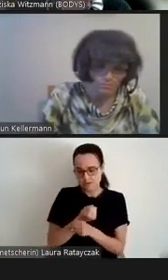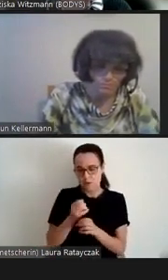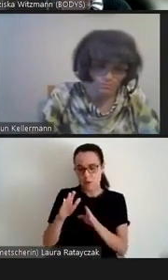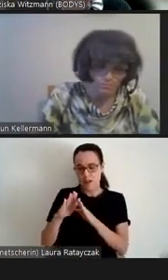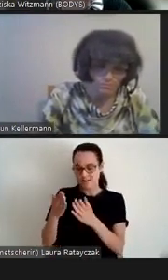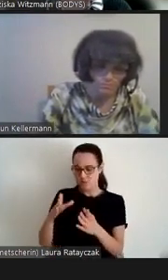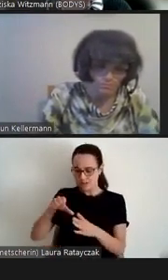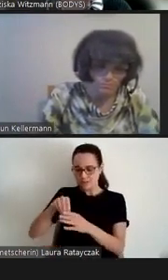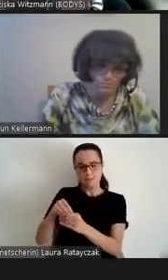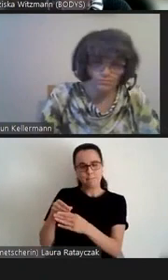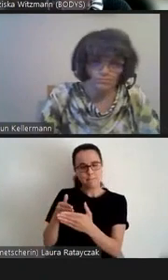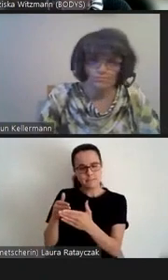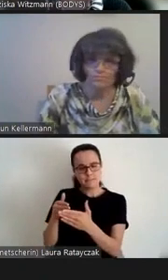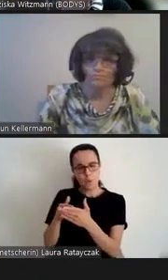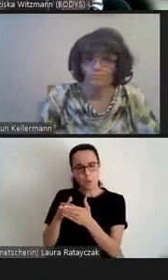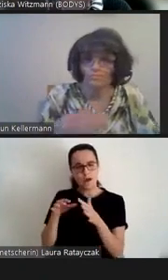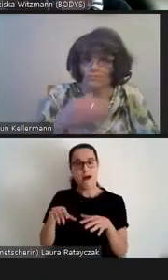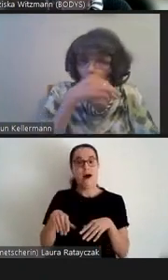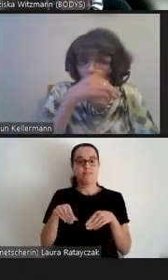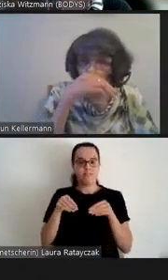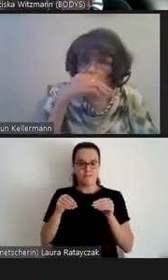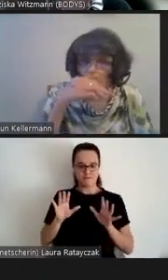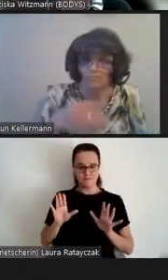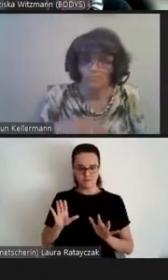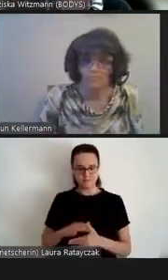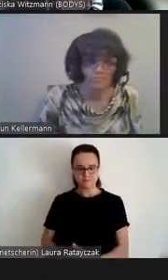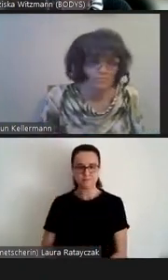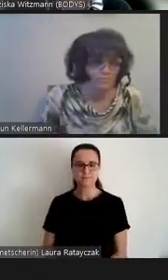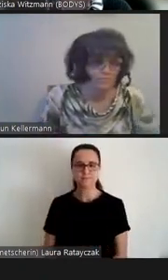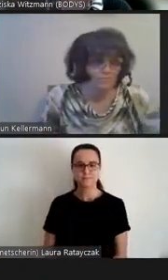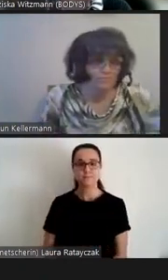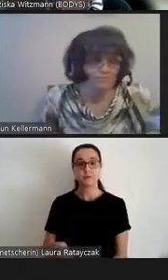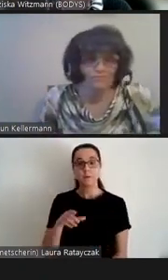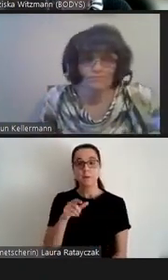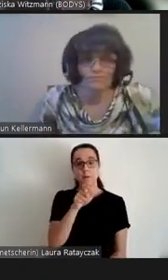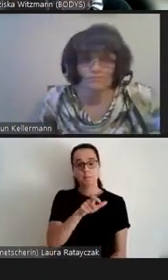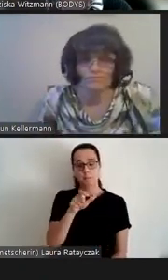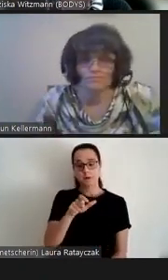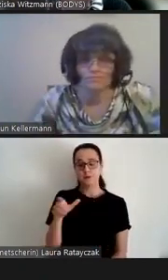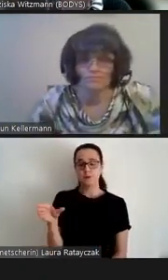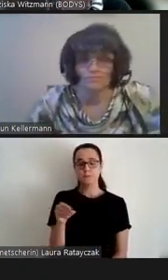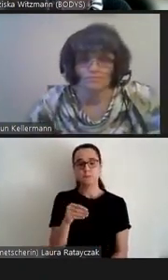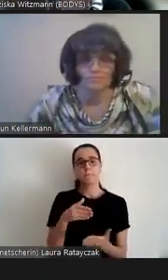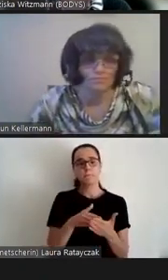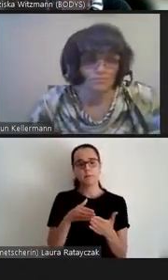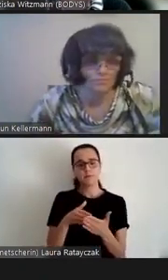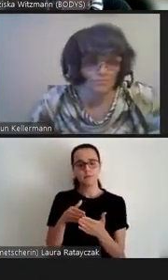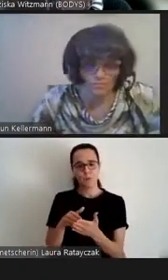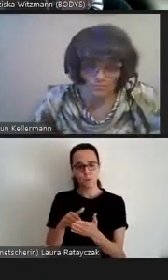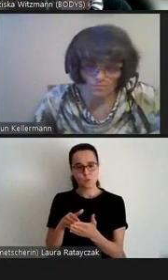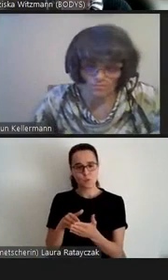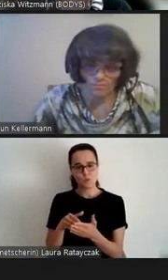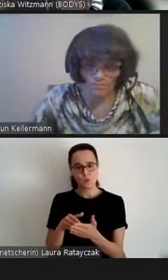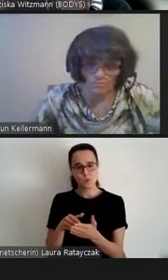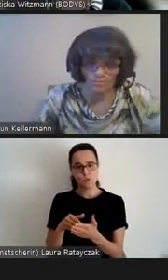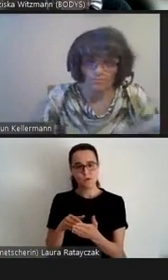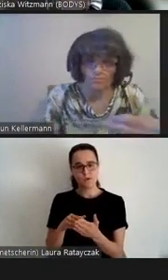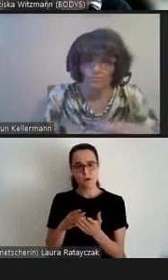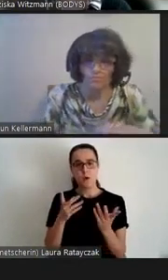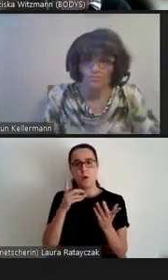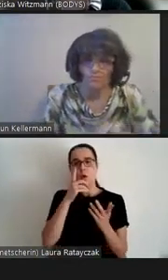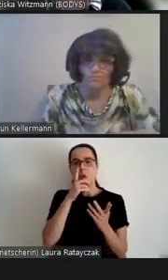Dass Menschen mit Behinderung und ihre jeweilige Darstellung keineswegs nur am Rande